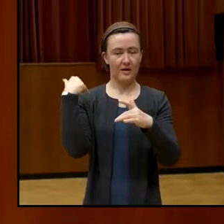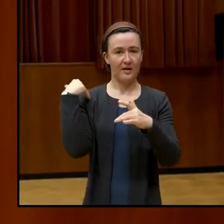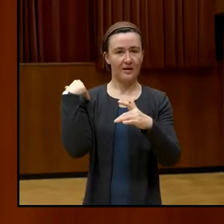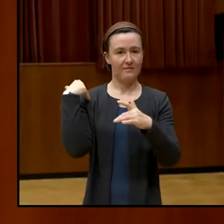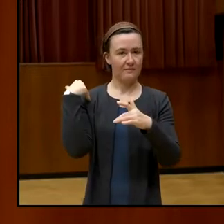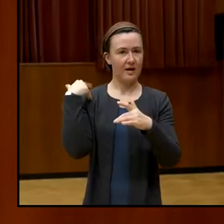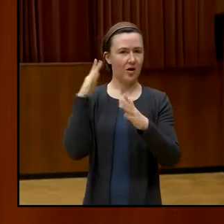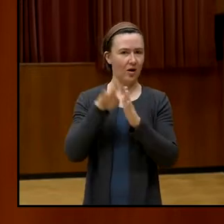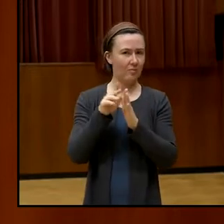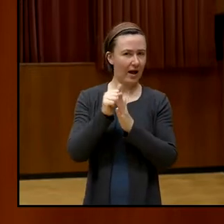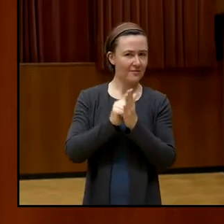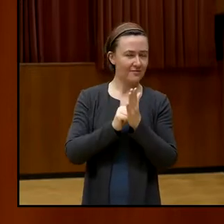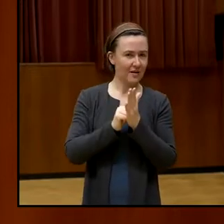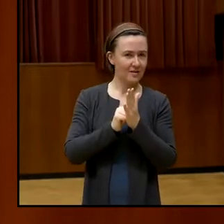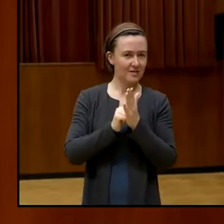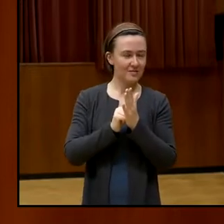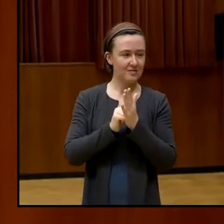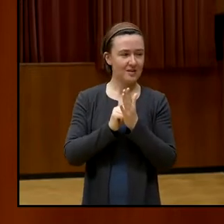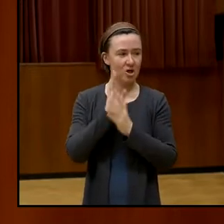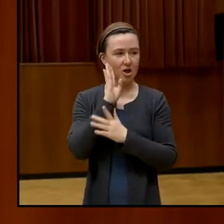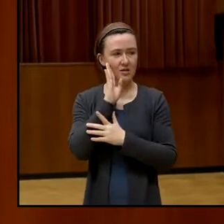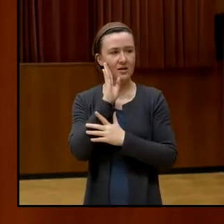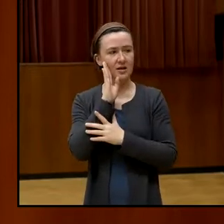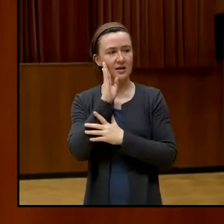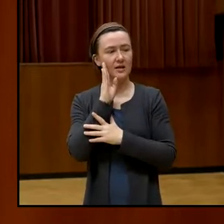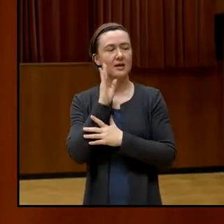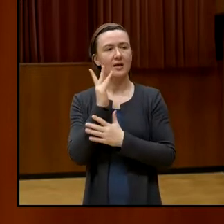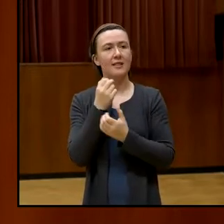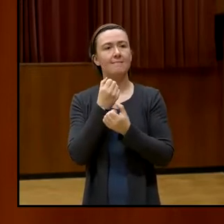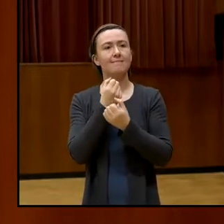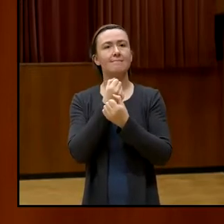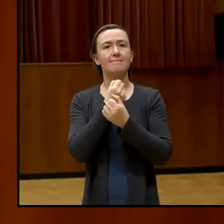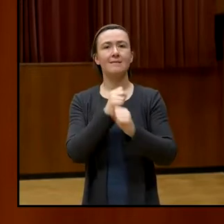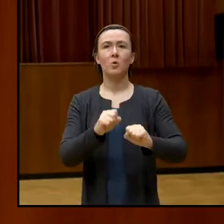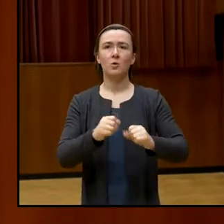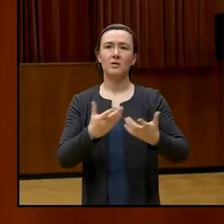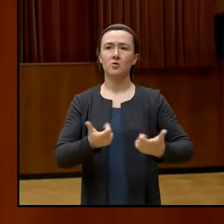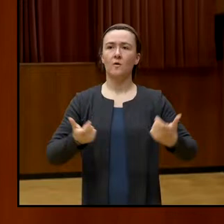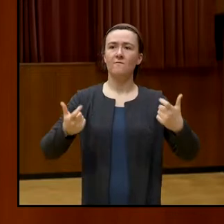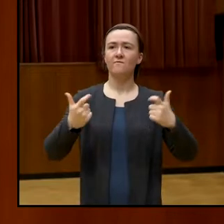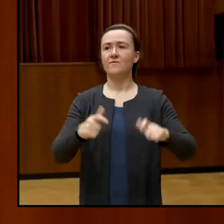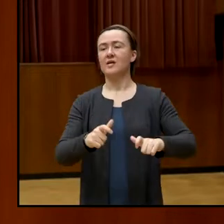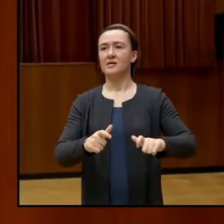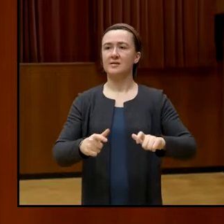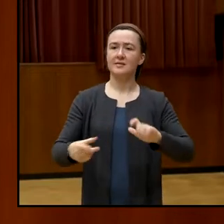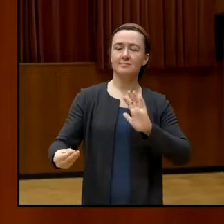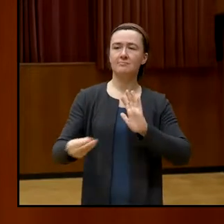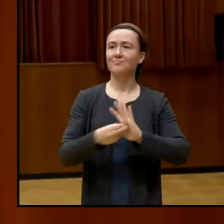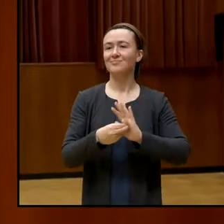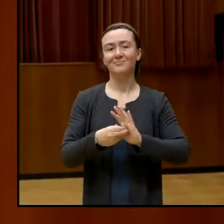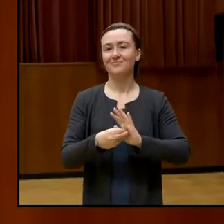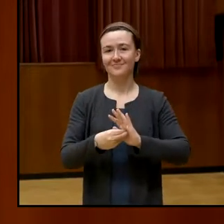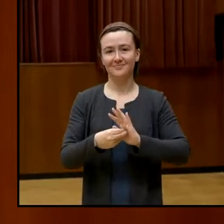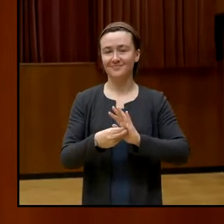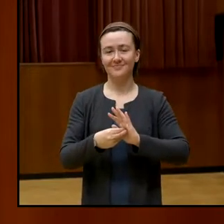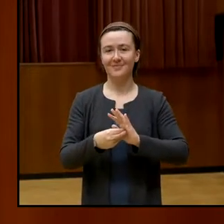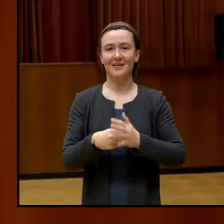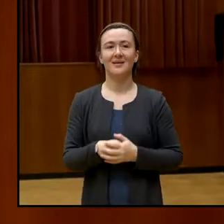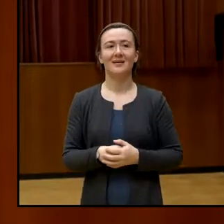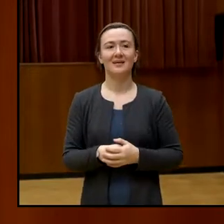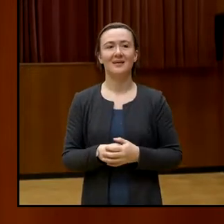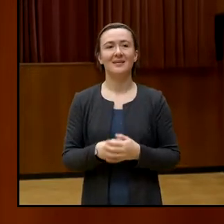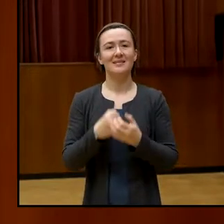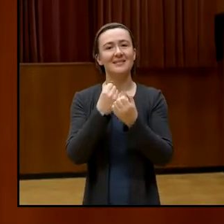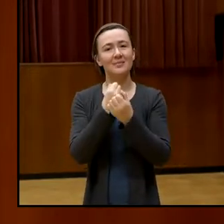Eingang ja auch gehört haben, dass Demokratie nicht irgendwas ist, was fix ist oder was feststeht, sondern die